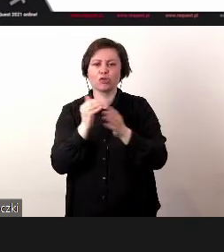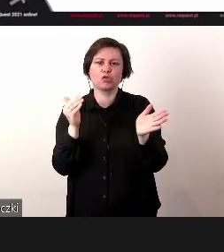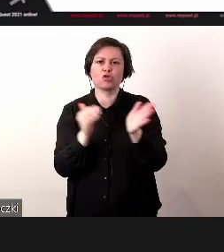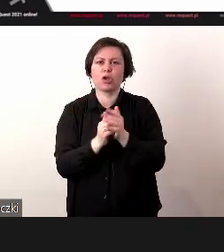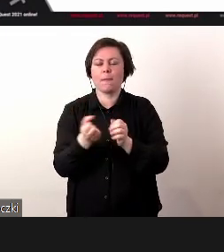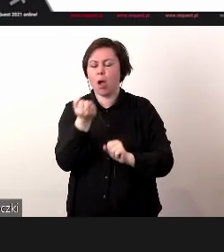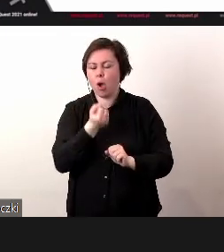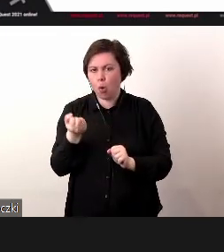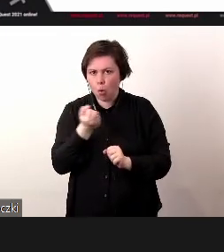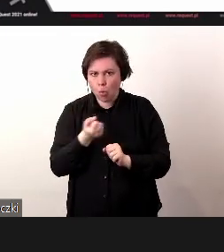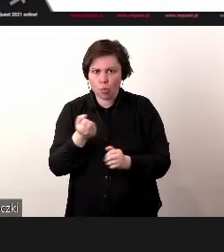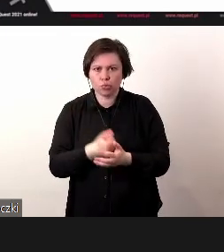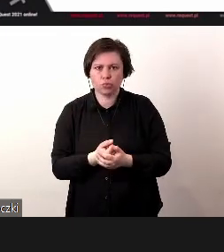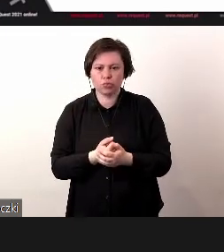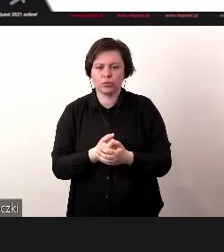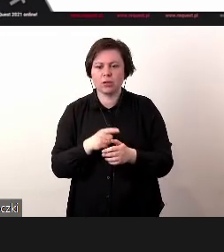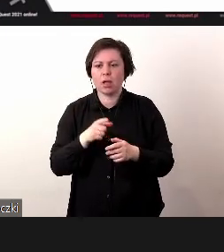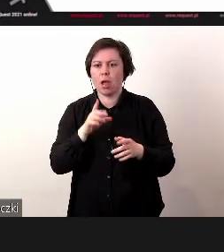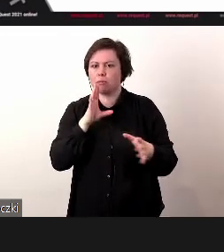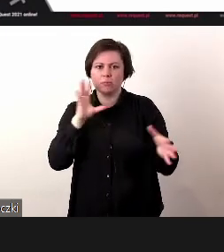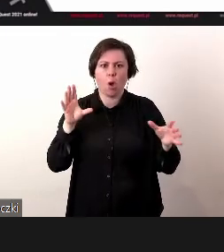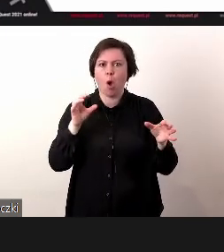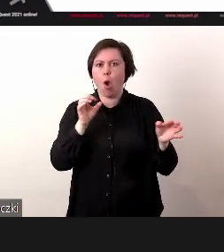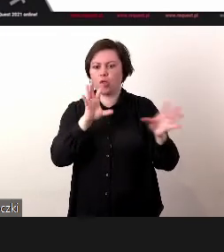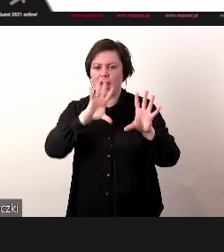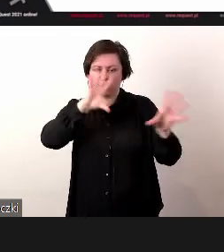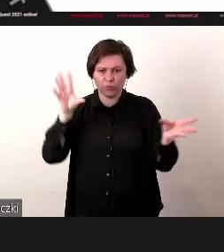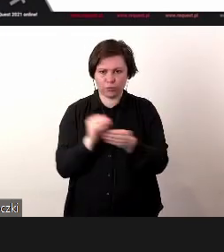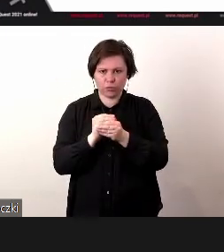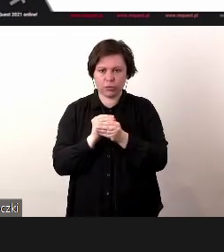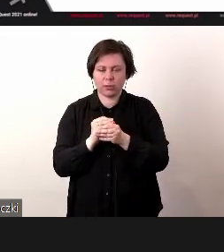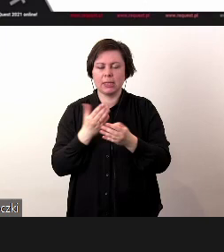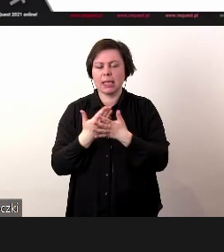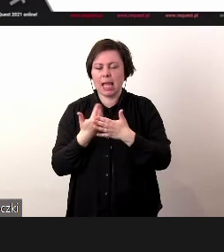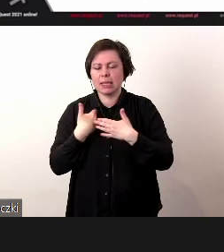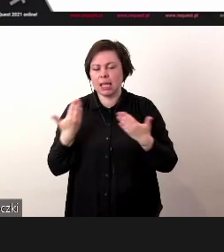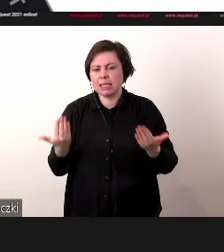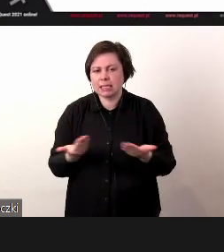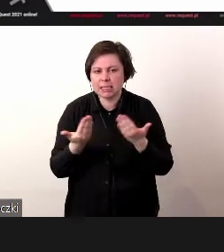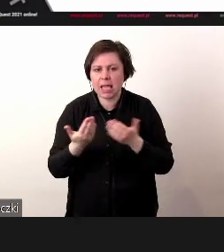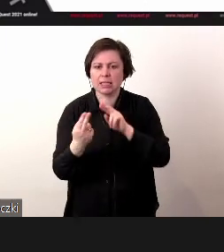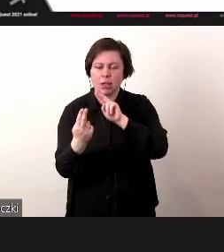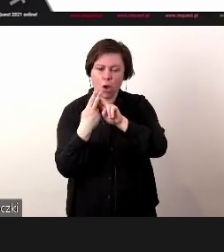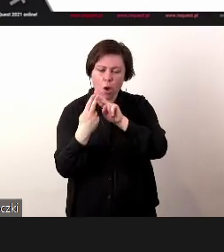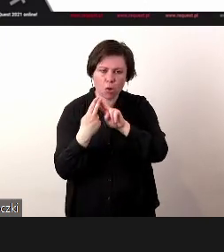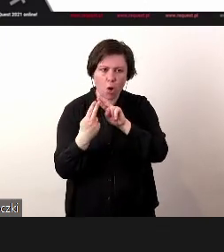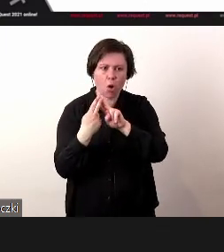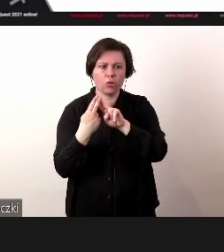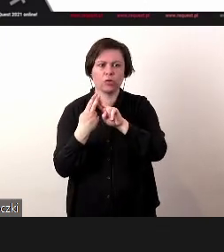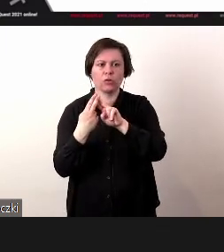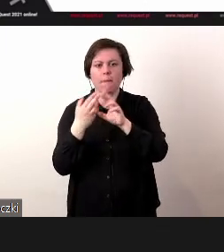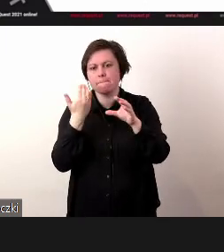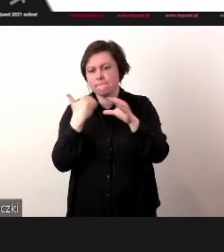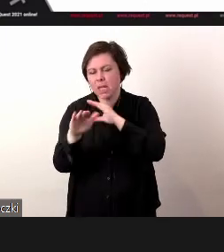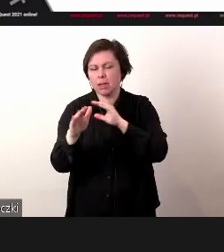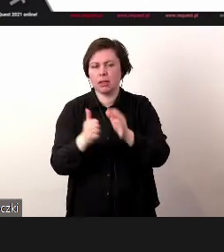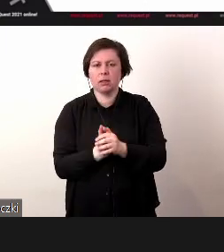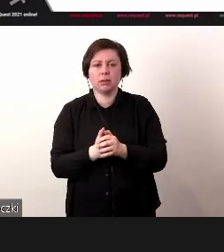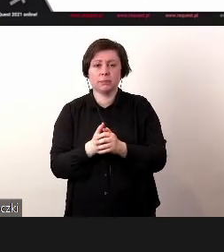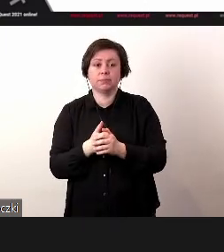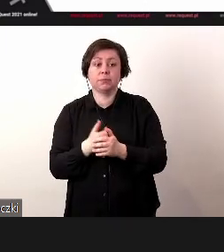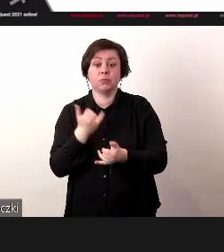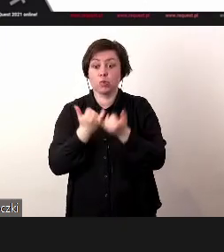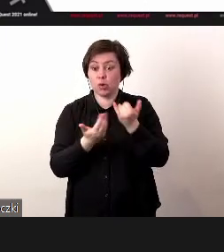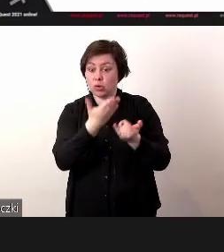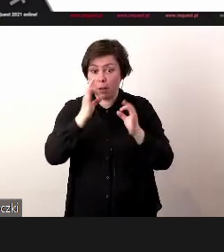po prostu używać naraz. Także ja naprawdę zachęcam do tak naprawdę kontaktu, też mailowego, bo naprawdę